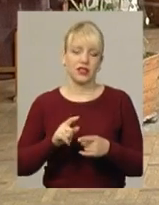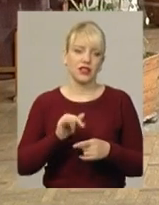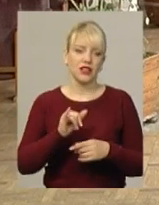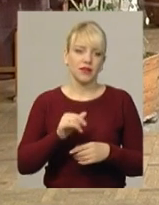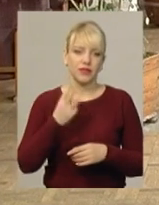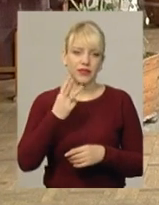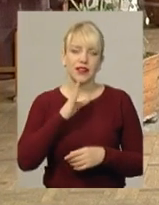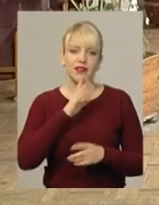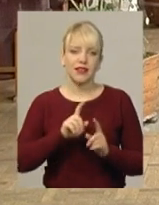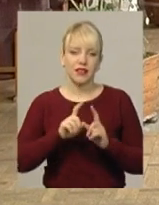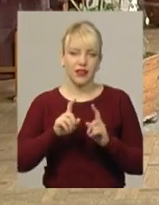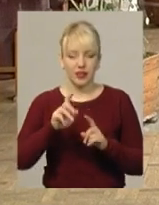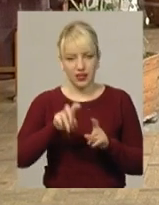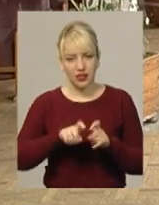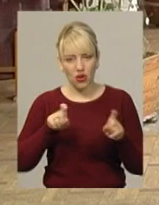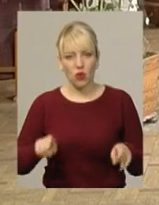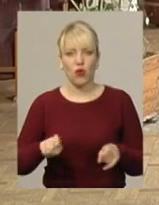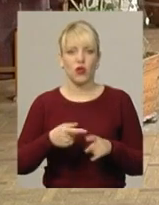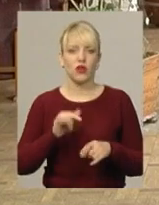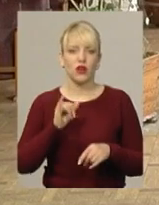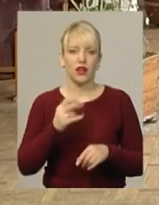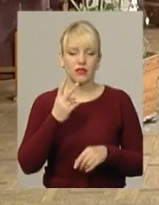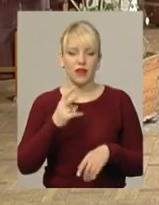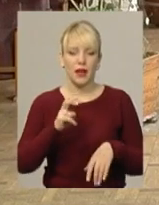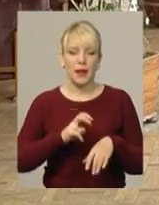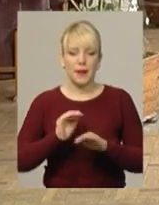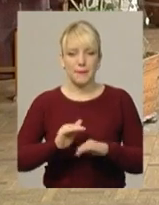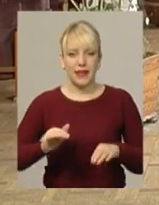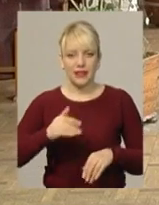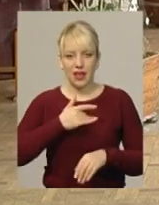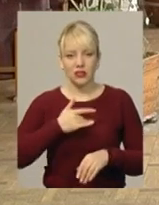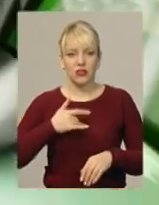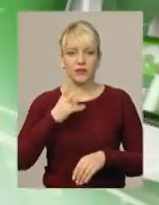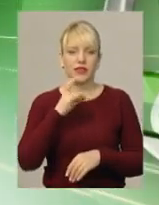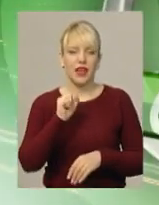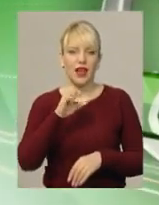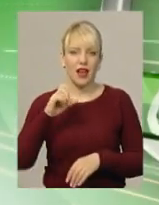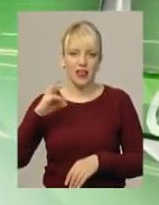гінеколога міста, два педіатра, отолеринголог, неонентолог і хірург.